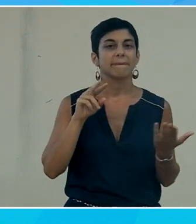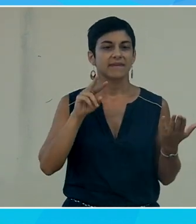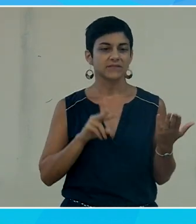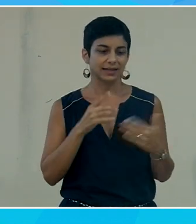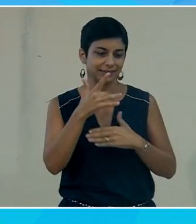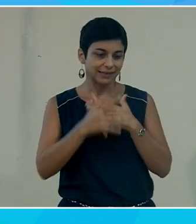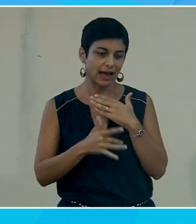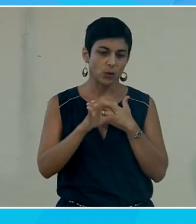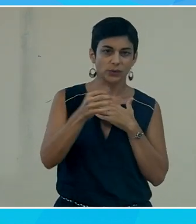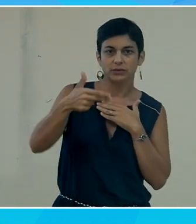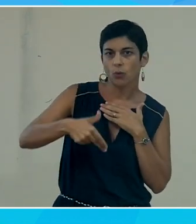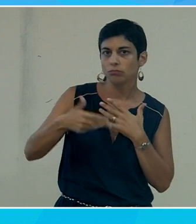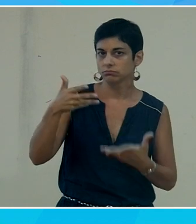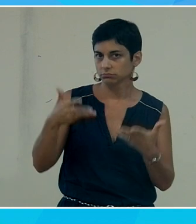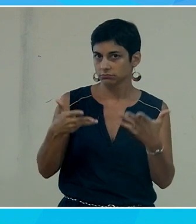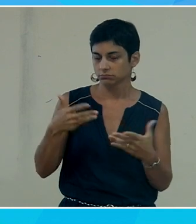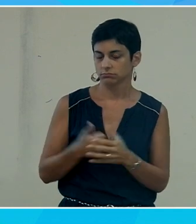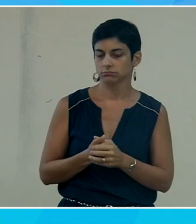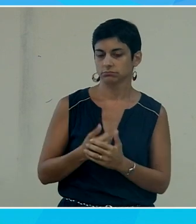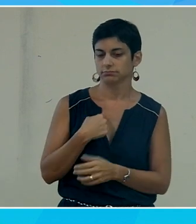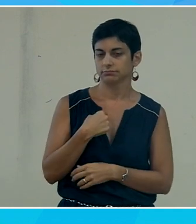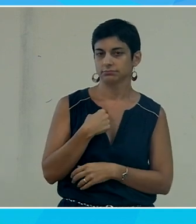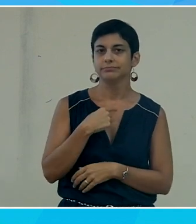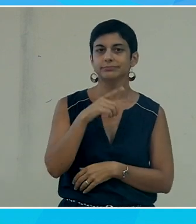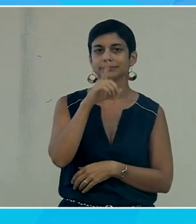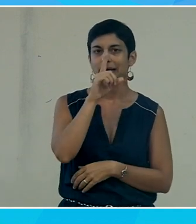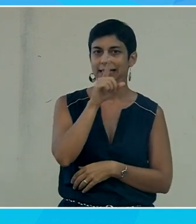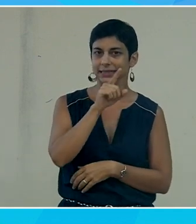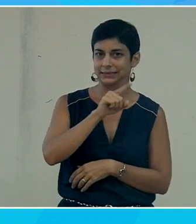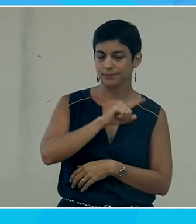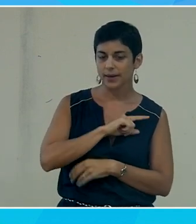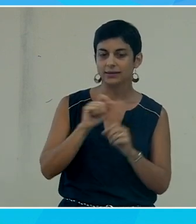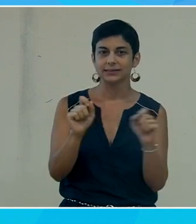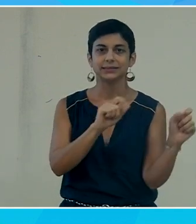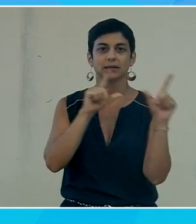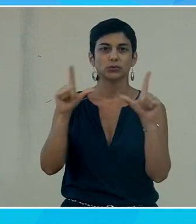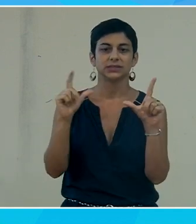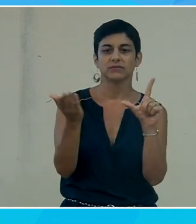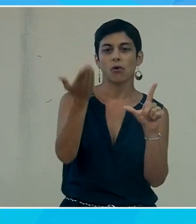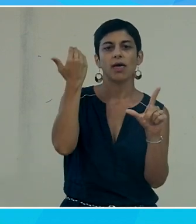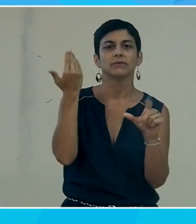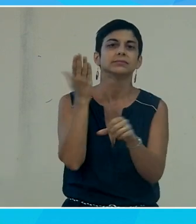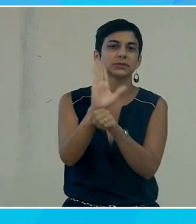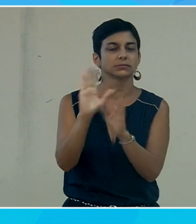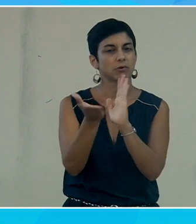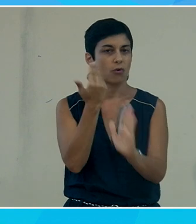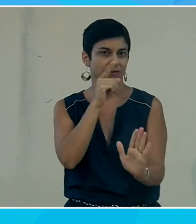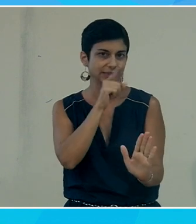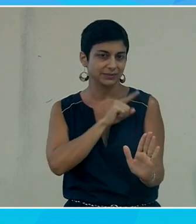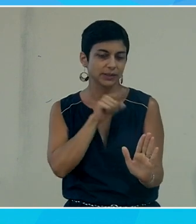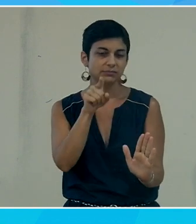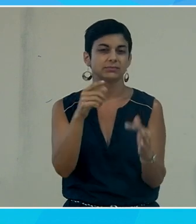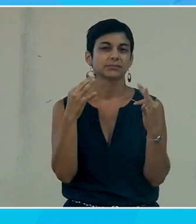réellement tarder j'avais volontairement retiré retiré une diapositive en fait de ma présentation qui